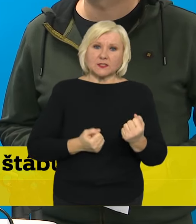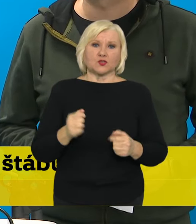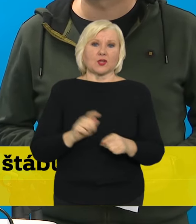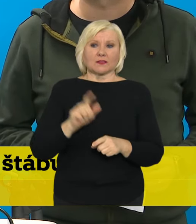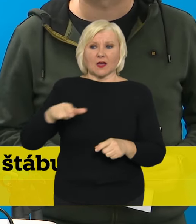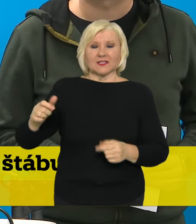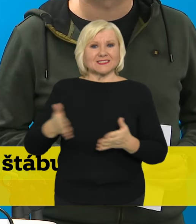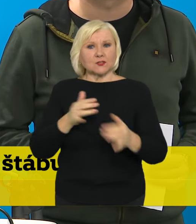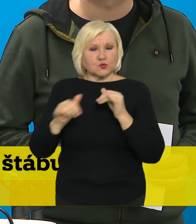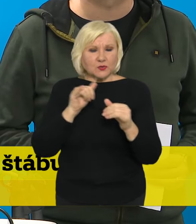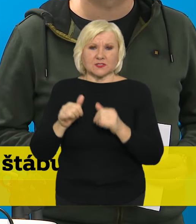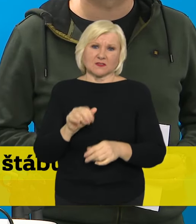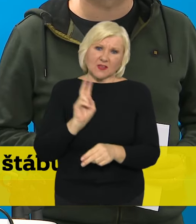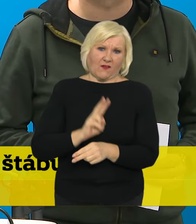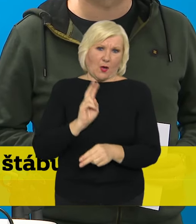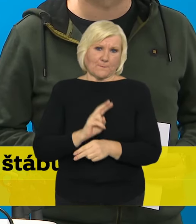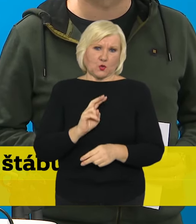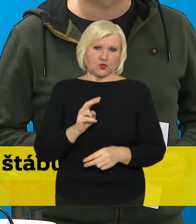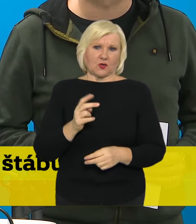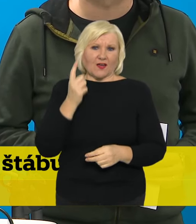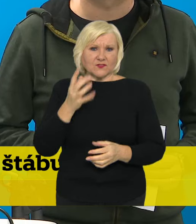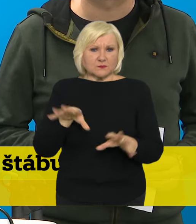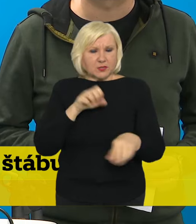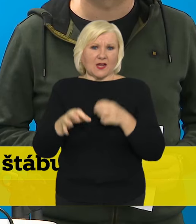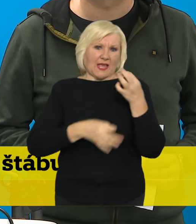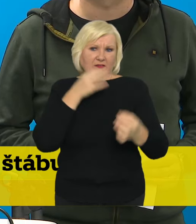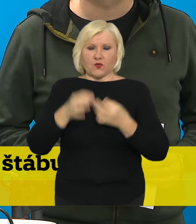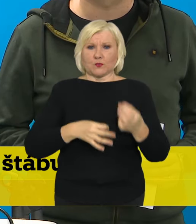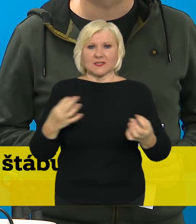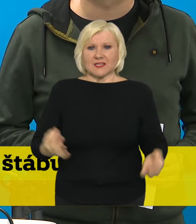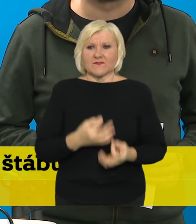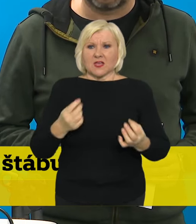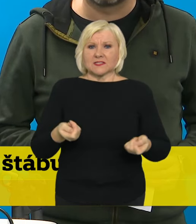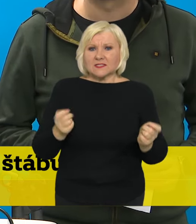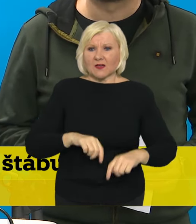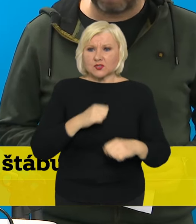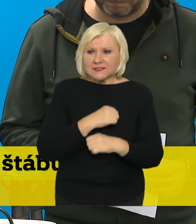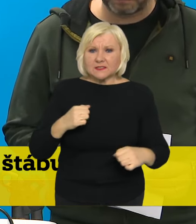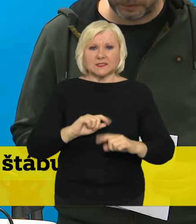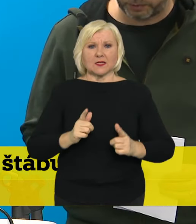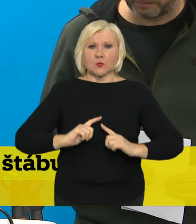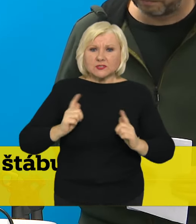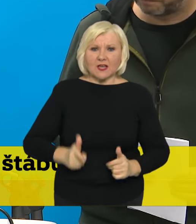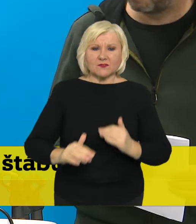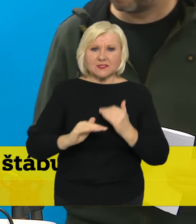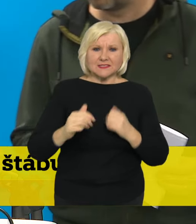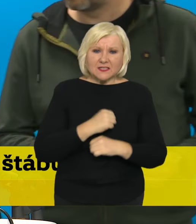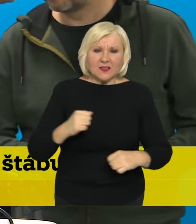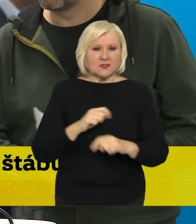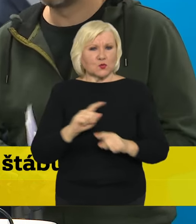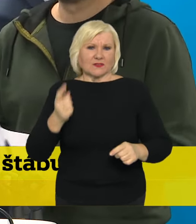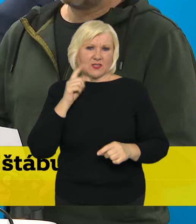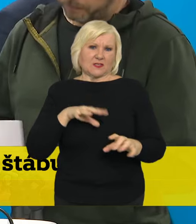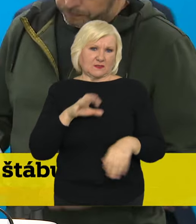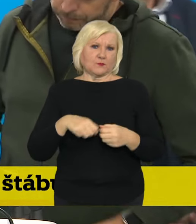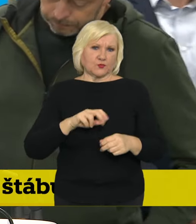věnovali pozornost aktuálním informacím o úzavírkách a o stavu dopravní infrastruktury. Tak děkuji panu